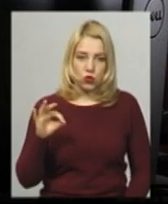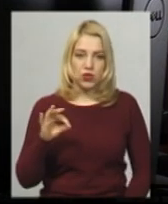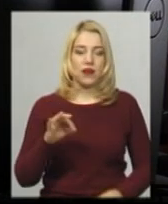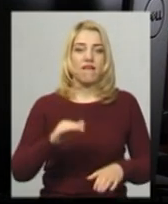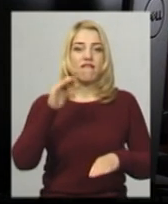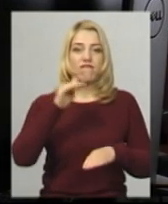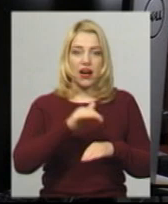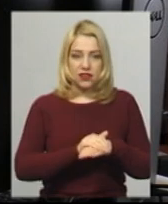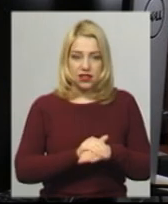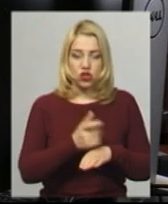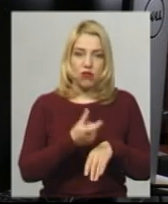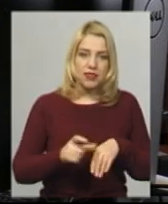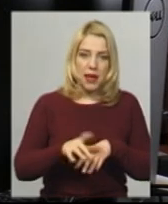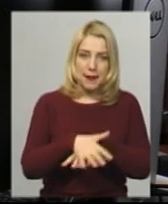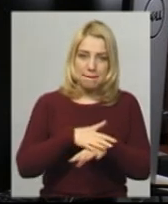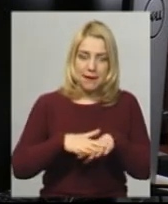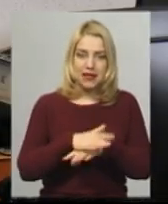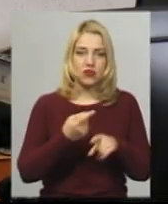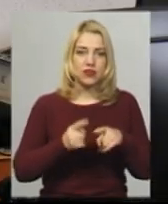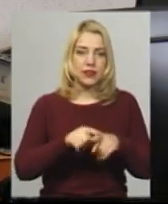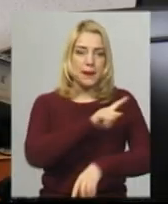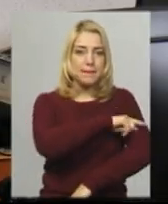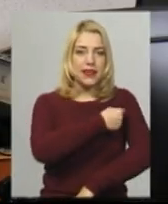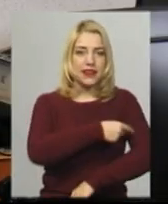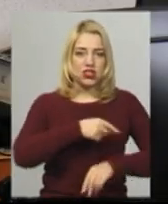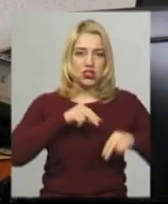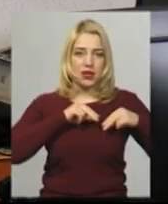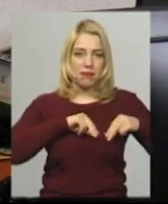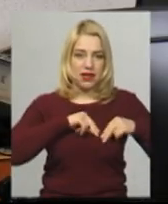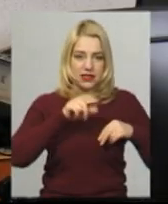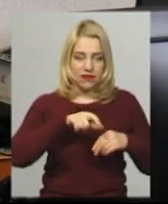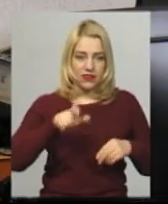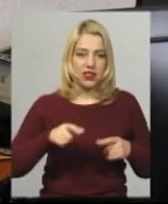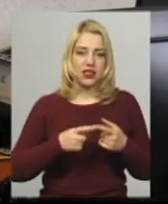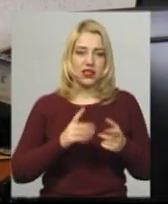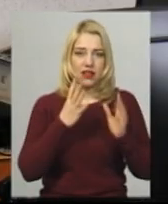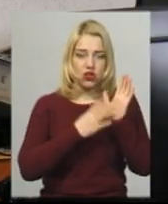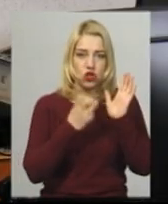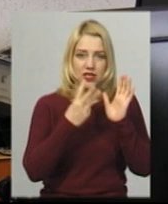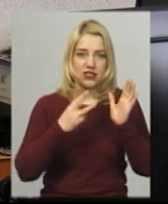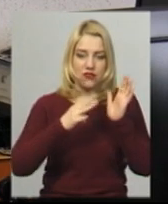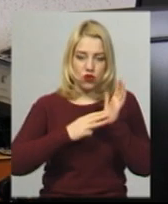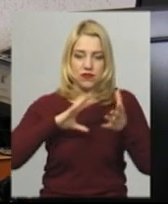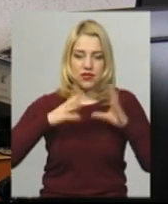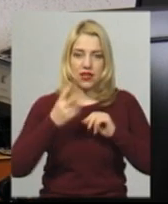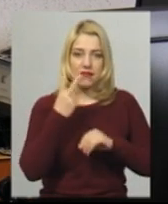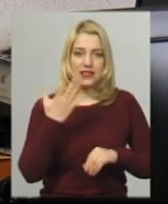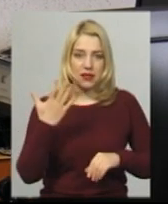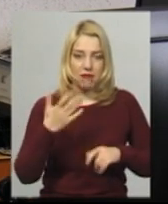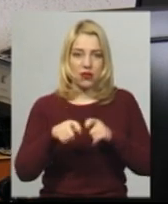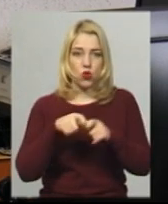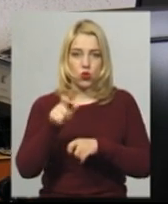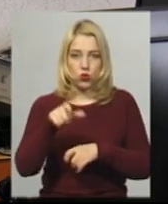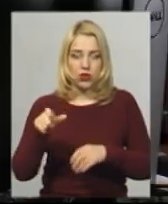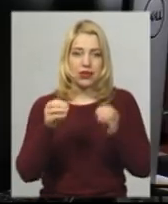Фактично наймасовіше – це медичні працівники. 938 загалом, з них 25 кондукторів, з них